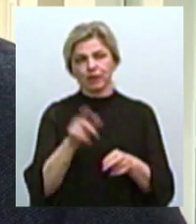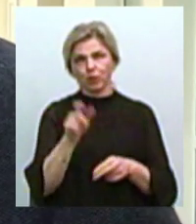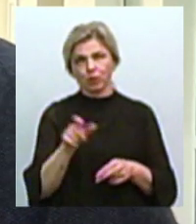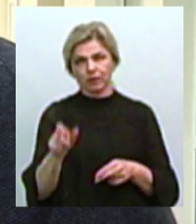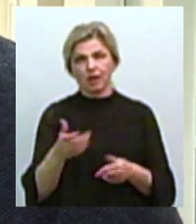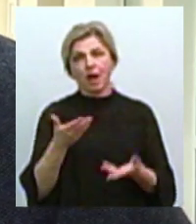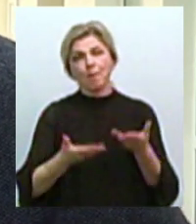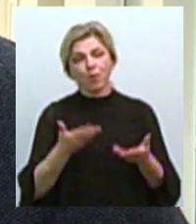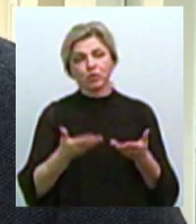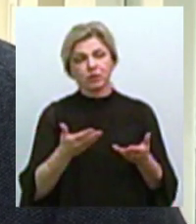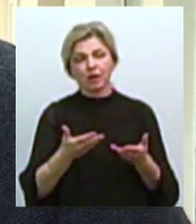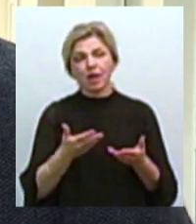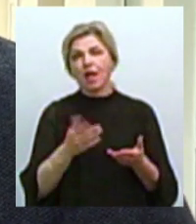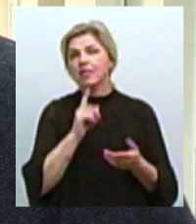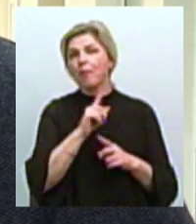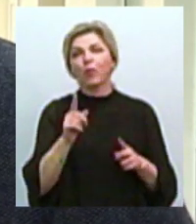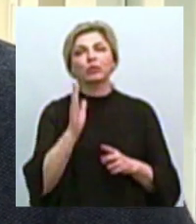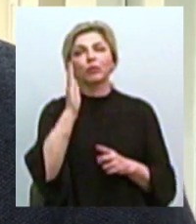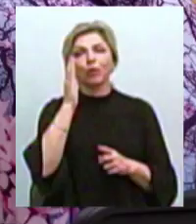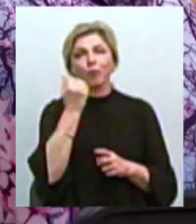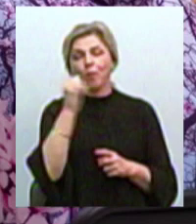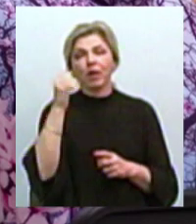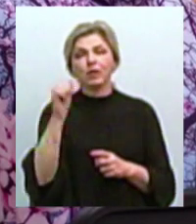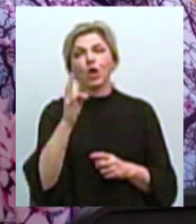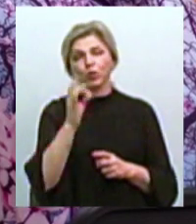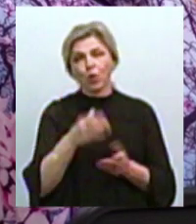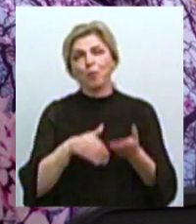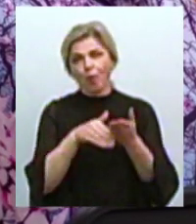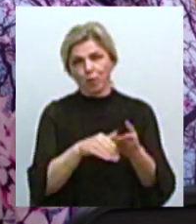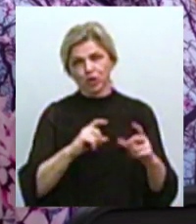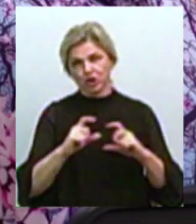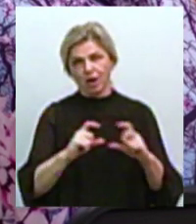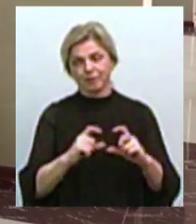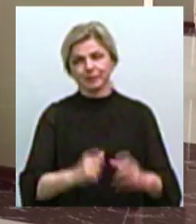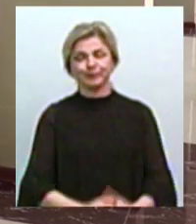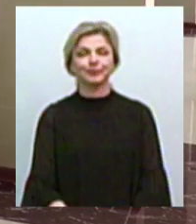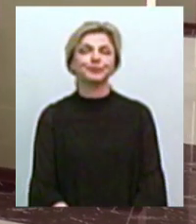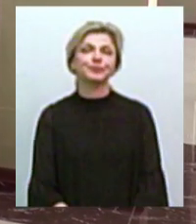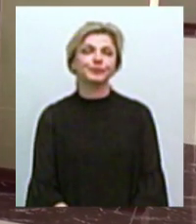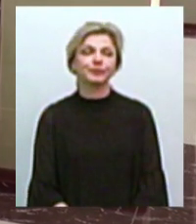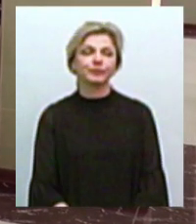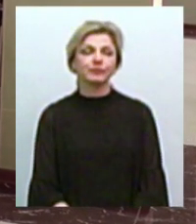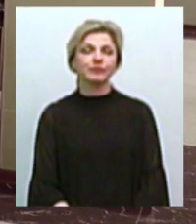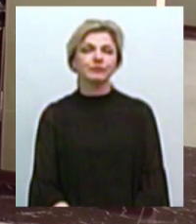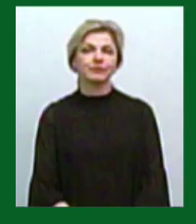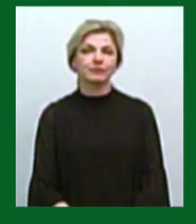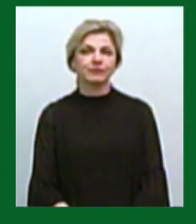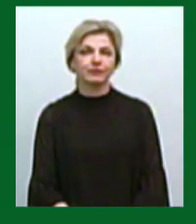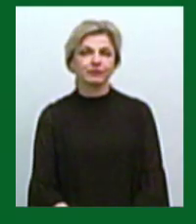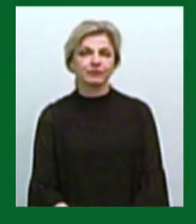і, можливо, виростуть, не стануть гросмейстрами, але будуть допомагати шахам. Олександр Гресь, Василь Філімон, новини на Суспільному, Миколаїв.